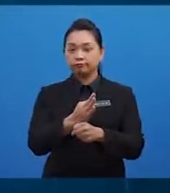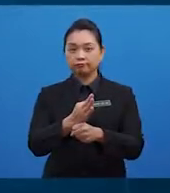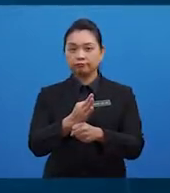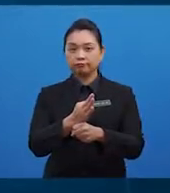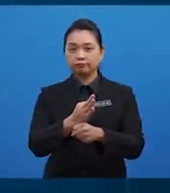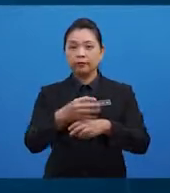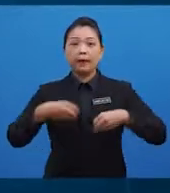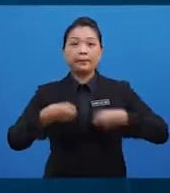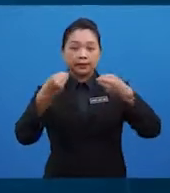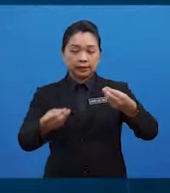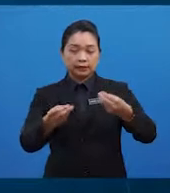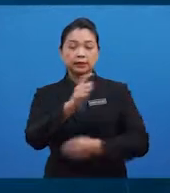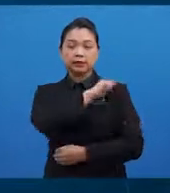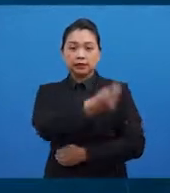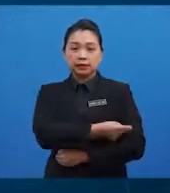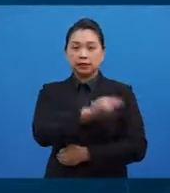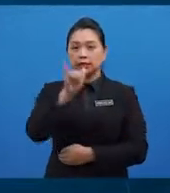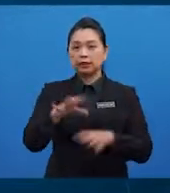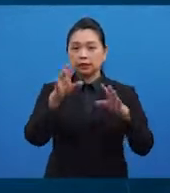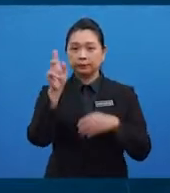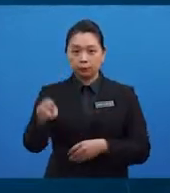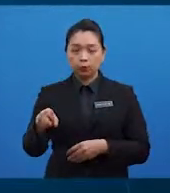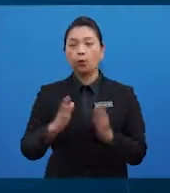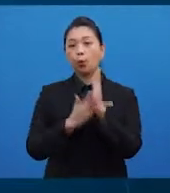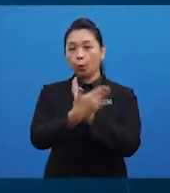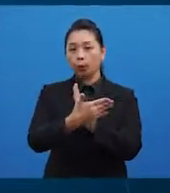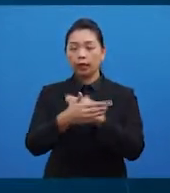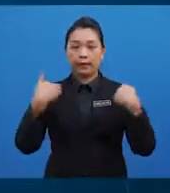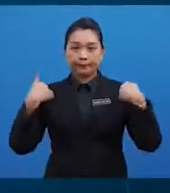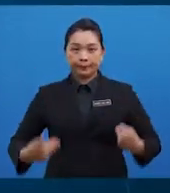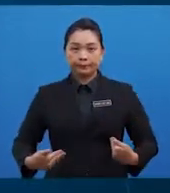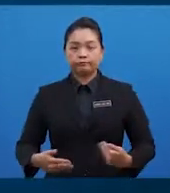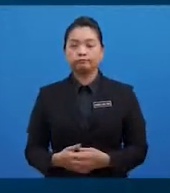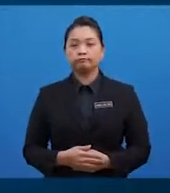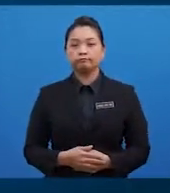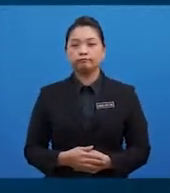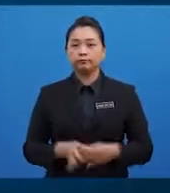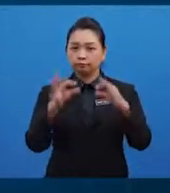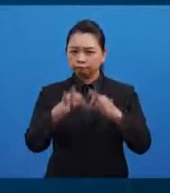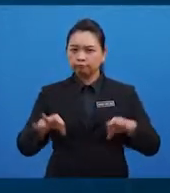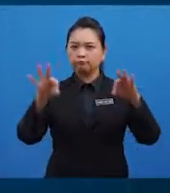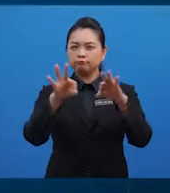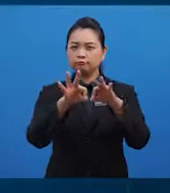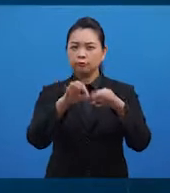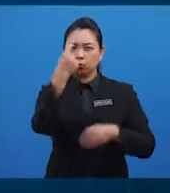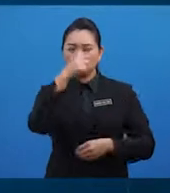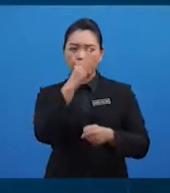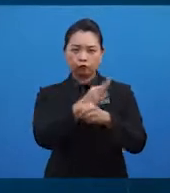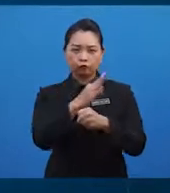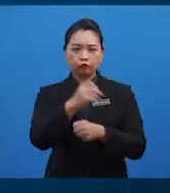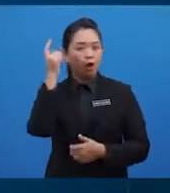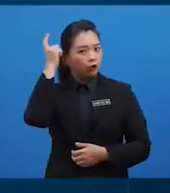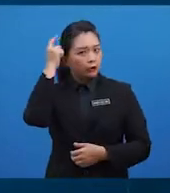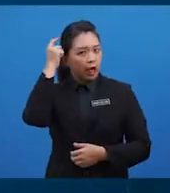membekal tenaga yang diperlukan oleh tubuh badan. Karbohidrat penting untuk fungsi otak,